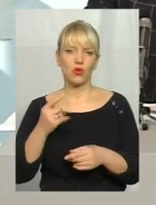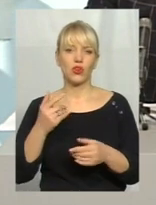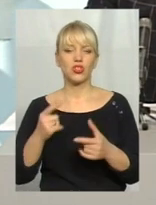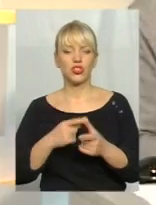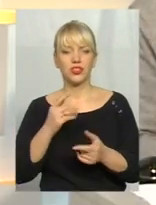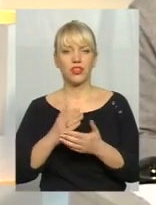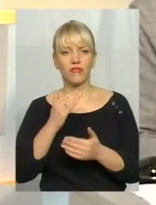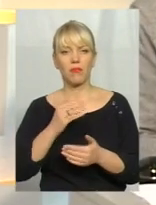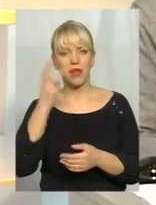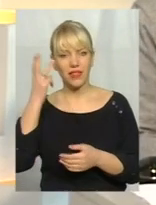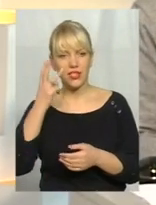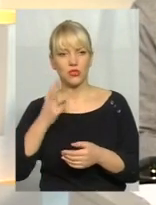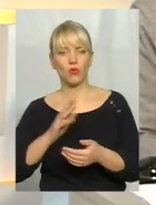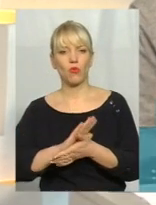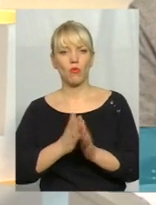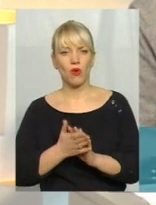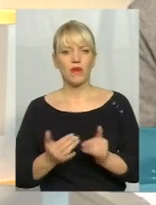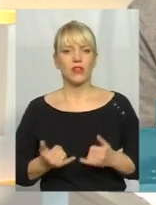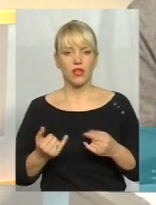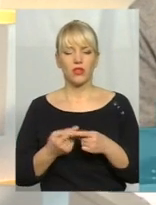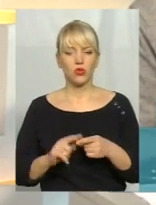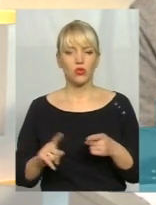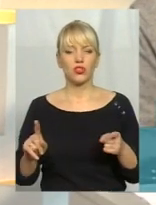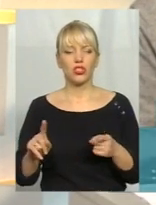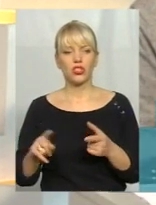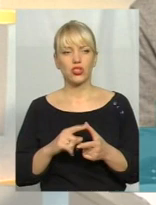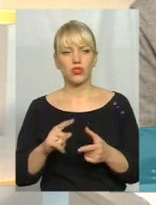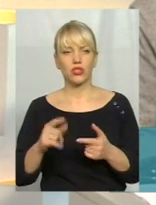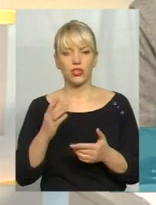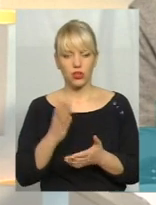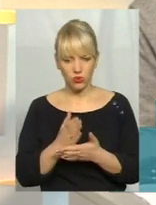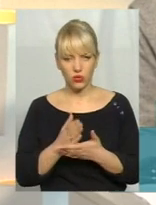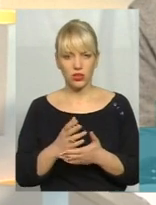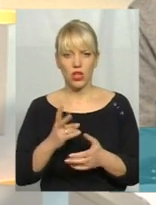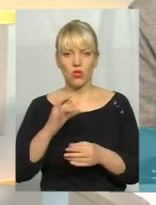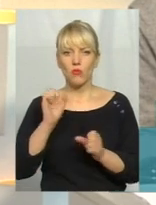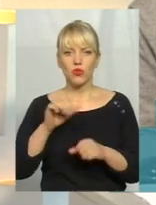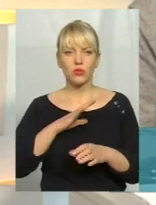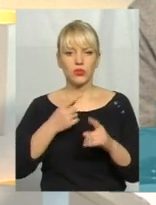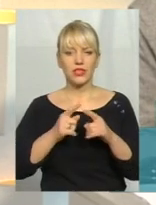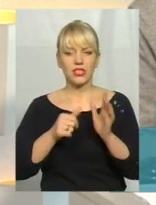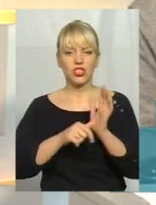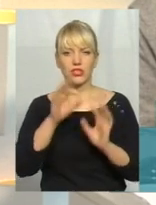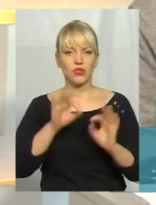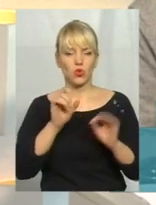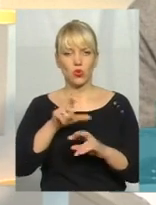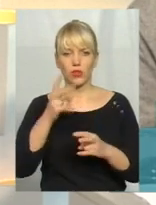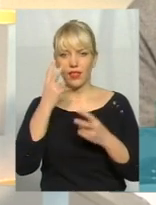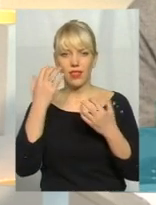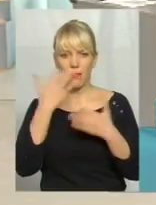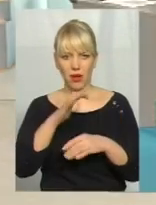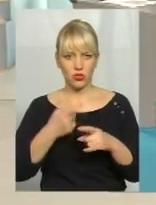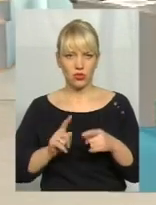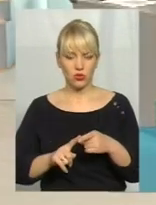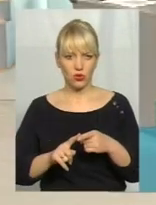того, чи, можливо, вони існують, але ці 6% не бачать цього? Чи все ж таки потрібно рухатись для того, щоб